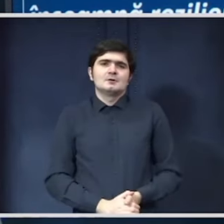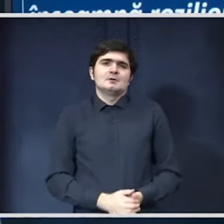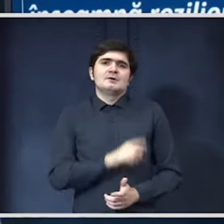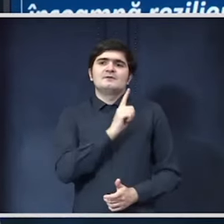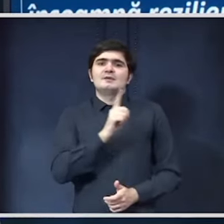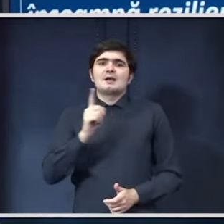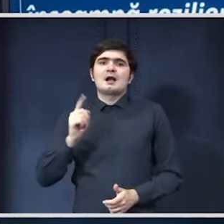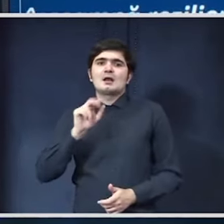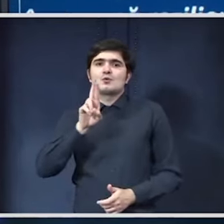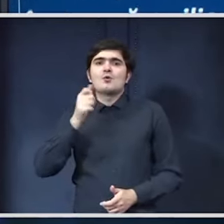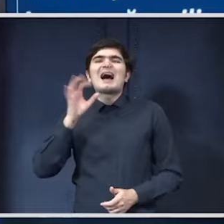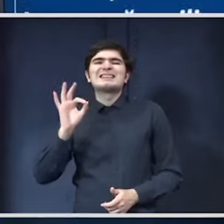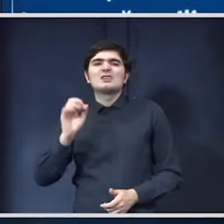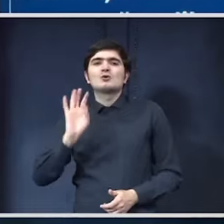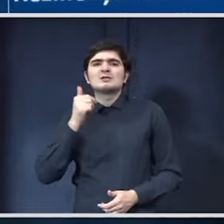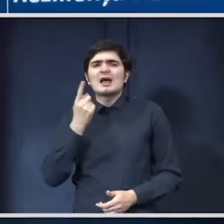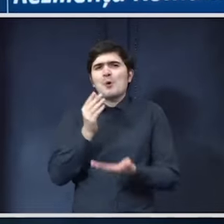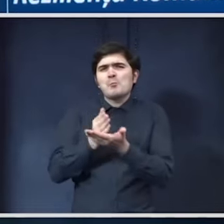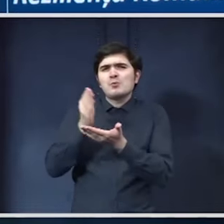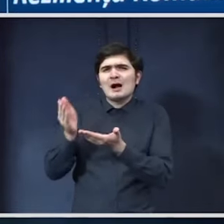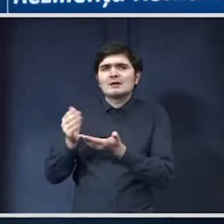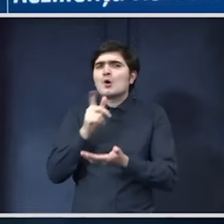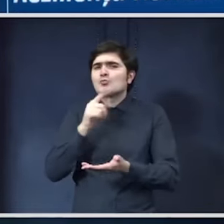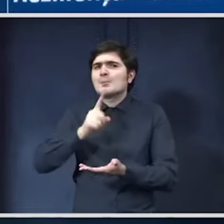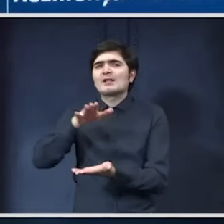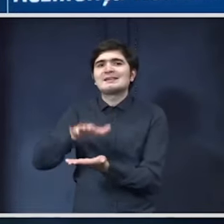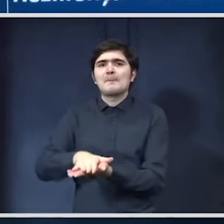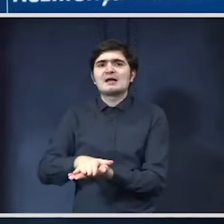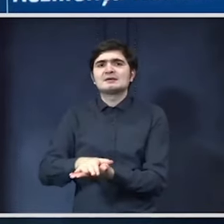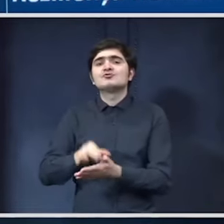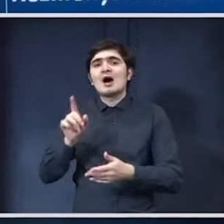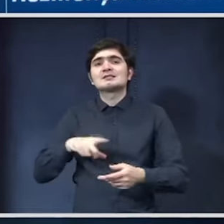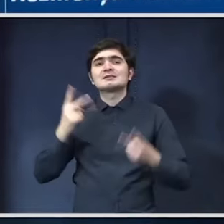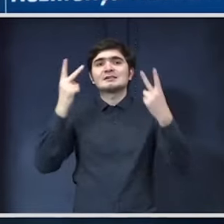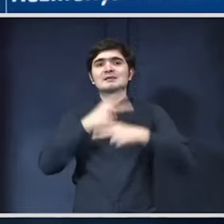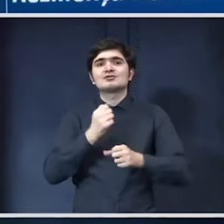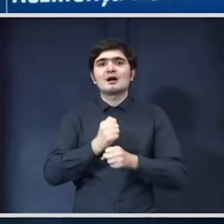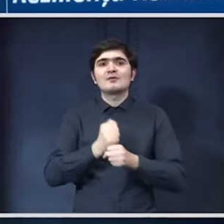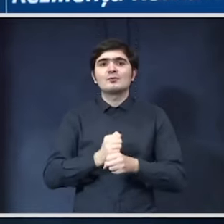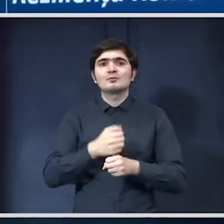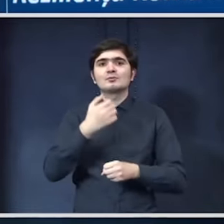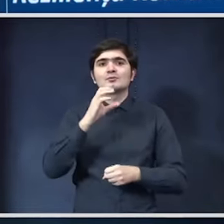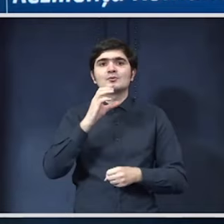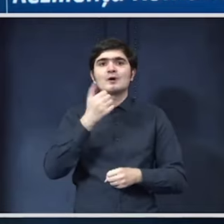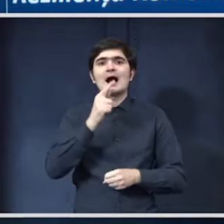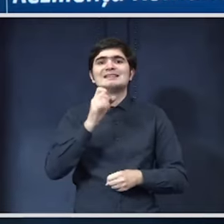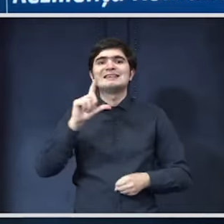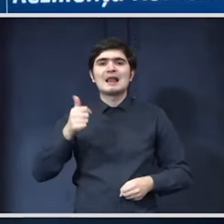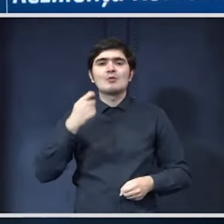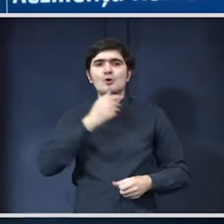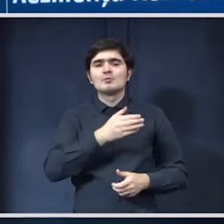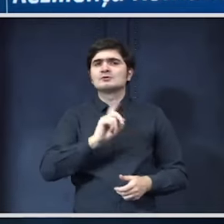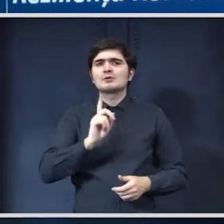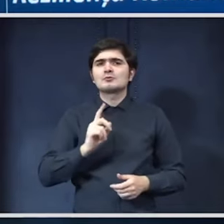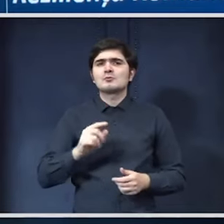fiecare UAT va avea o bucățică a sape care se poate baza și asta este înțelegera cu domnul Cechi Atila astfel încât să